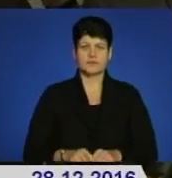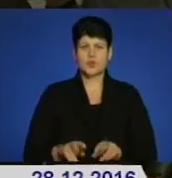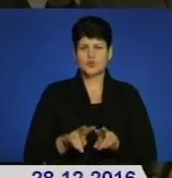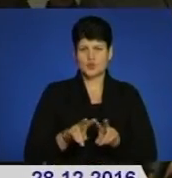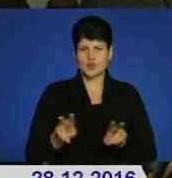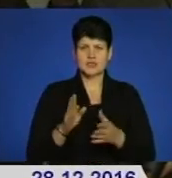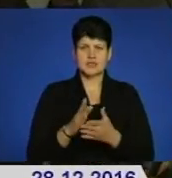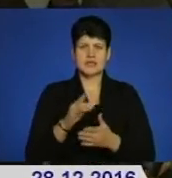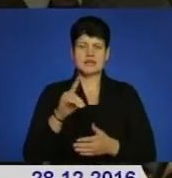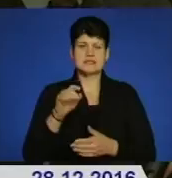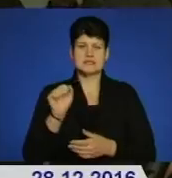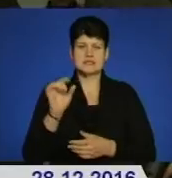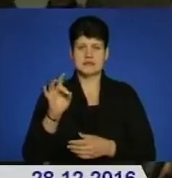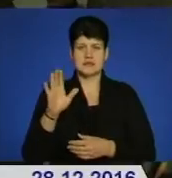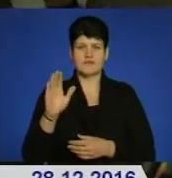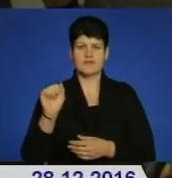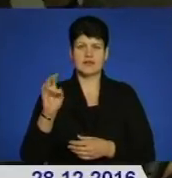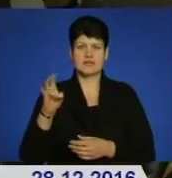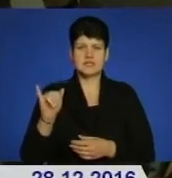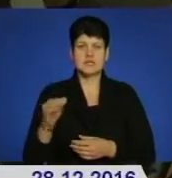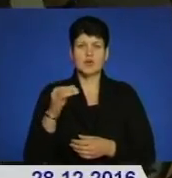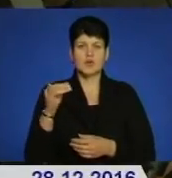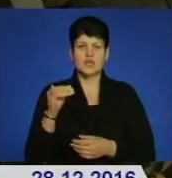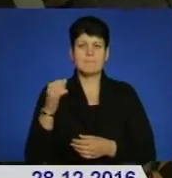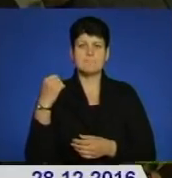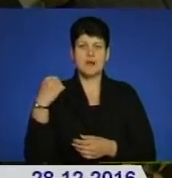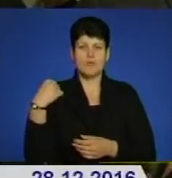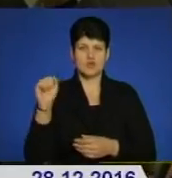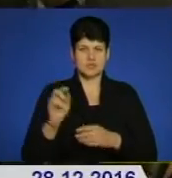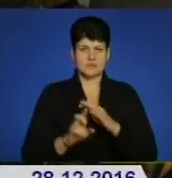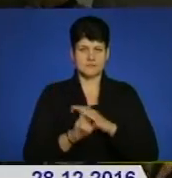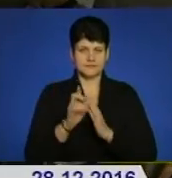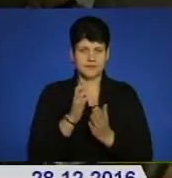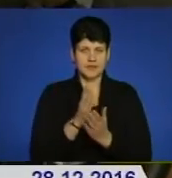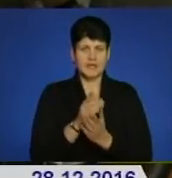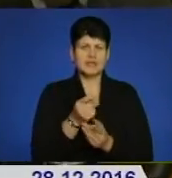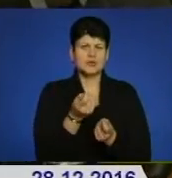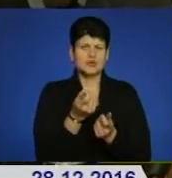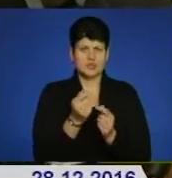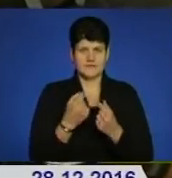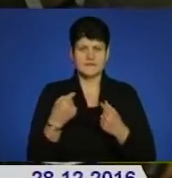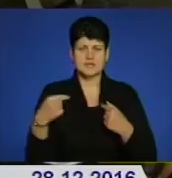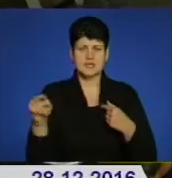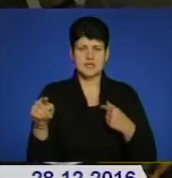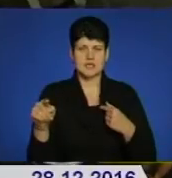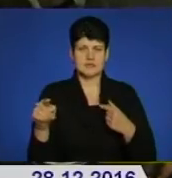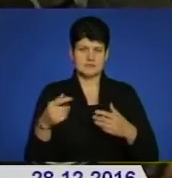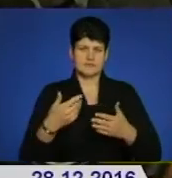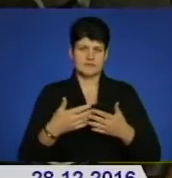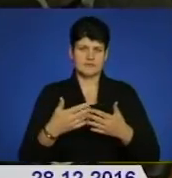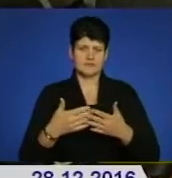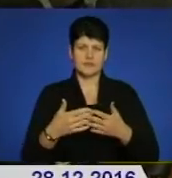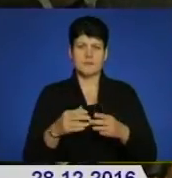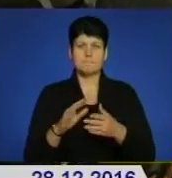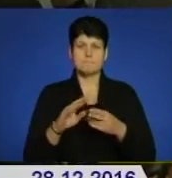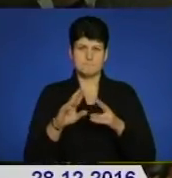Зарваниці, в каплиці Юрія Переможця, але вони дещо відрізняються. ззовні принцип